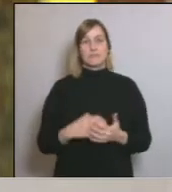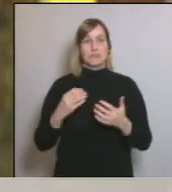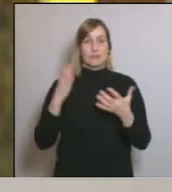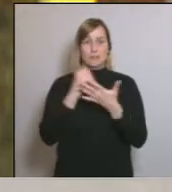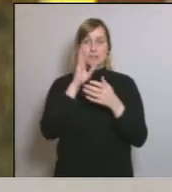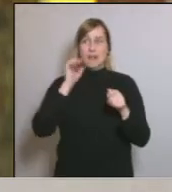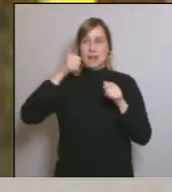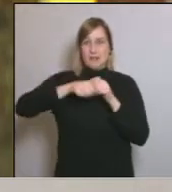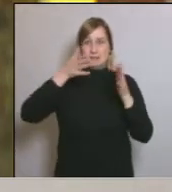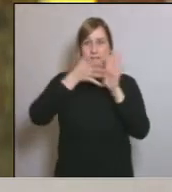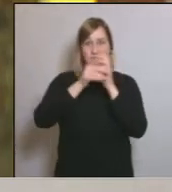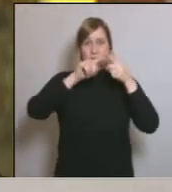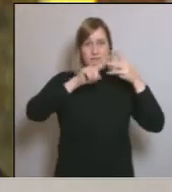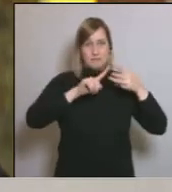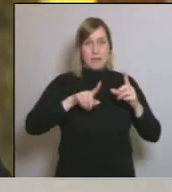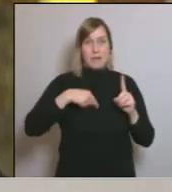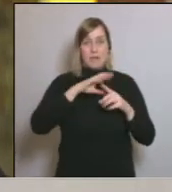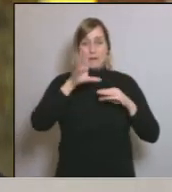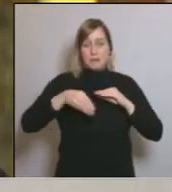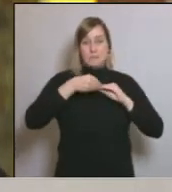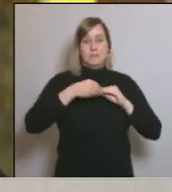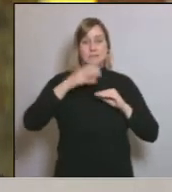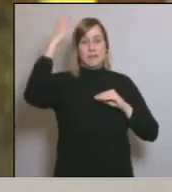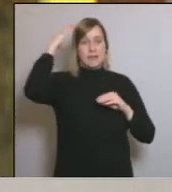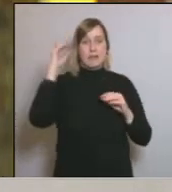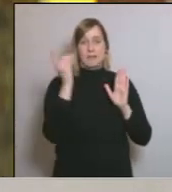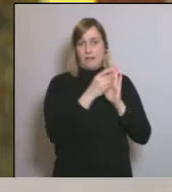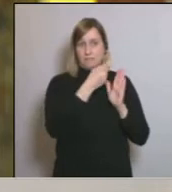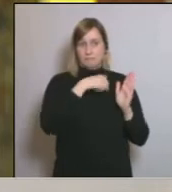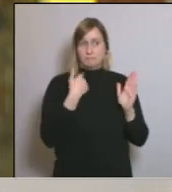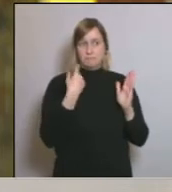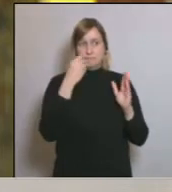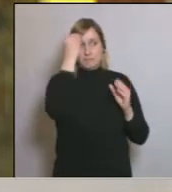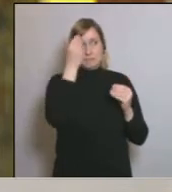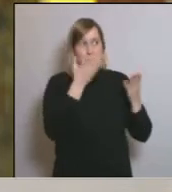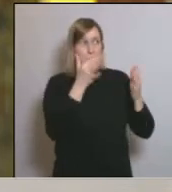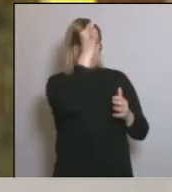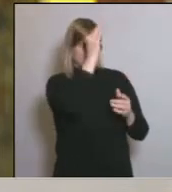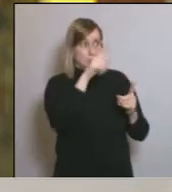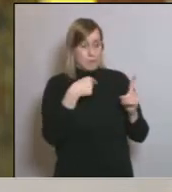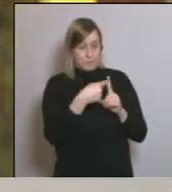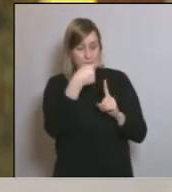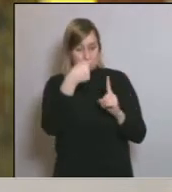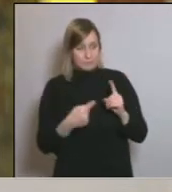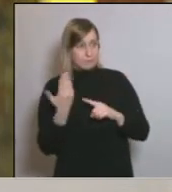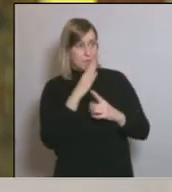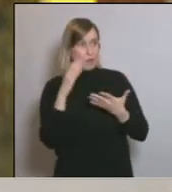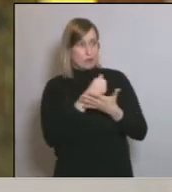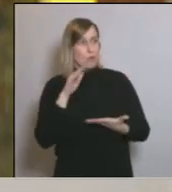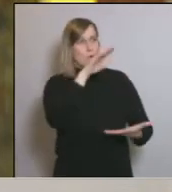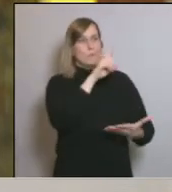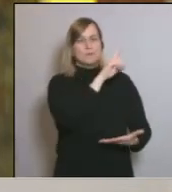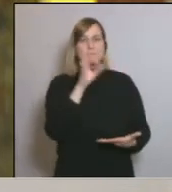que els he dit complementades amb el Real Decret que van valorar positivament però que creiem amb aquestes mesures que sí que oferiríem un paquet complet